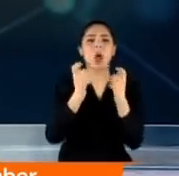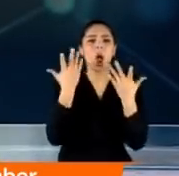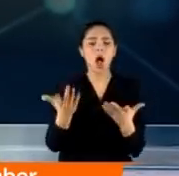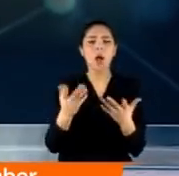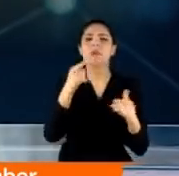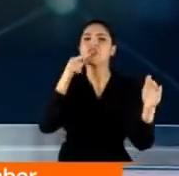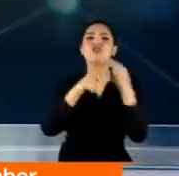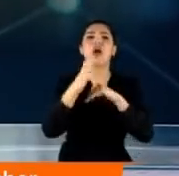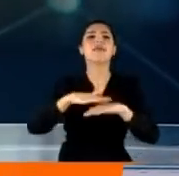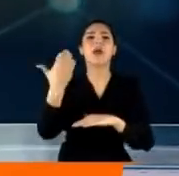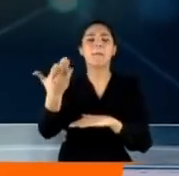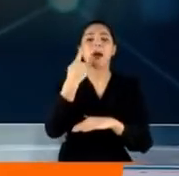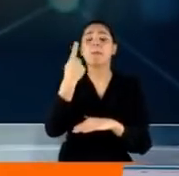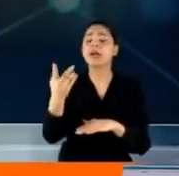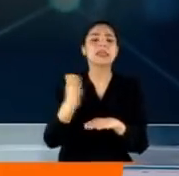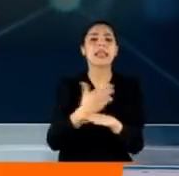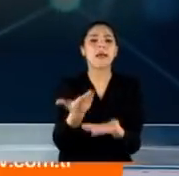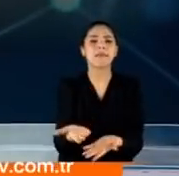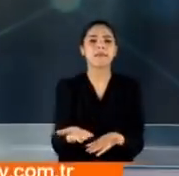şikayetçi olmadı. Bakın neden.